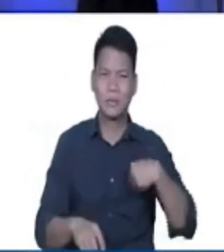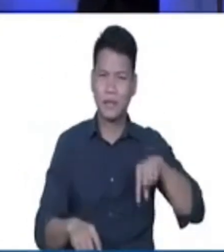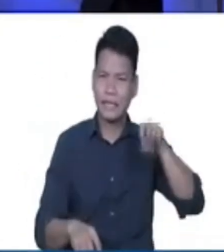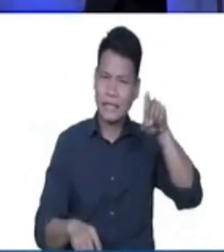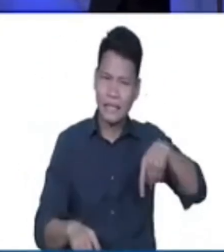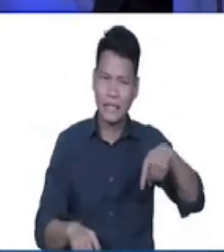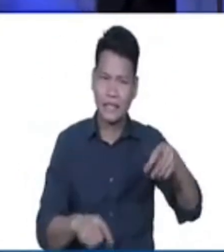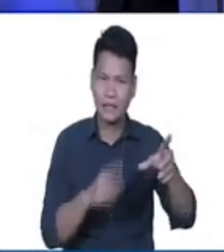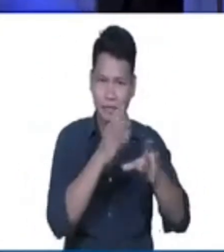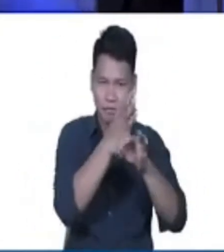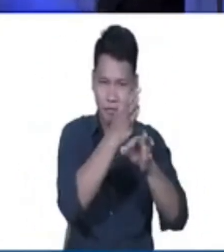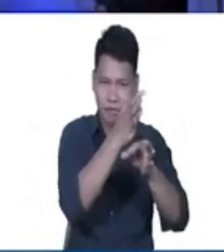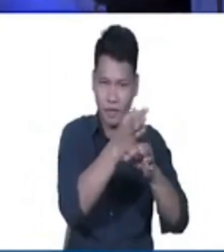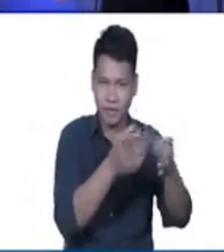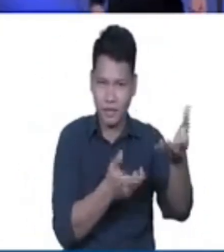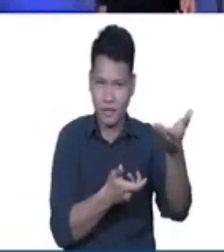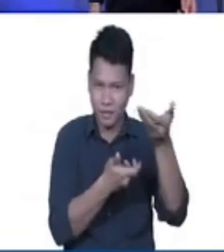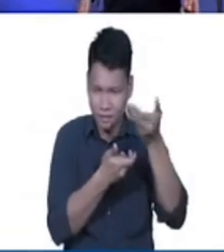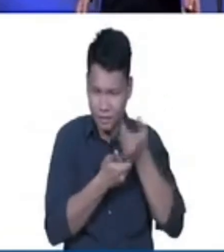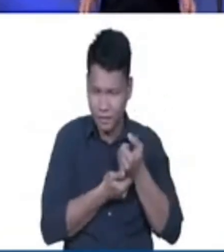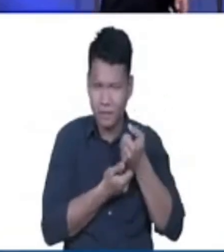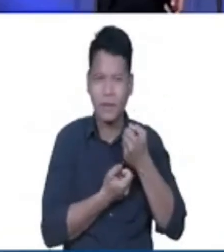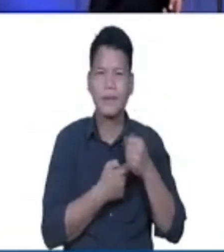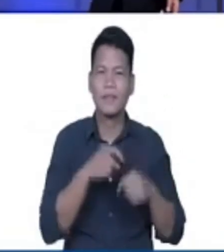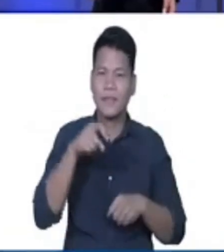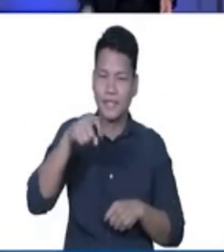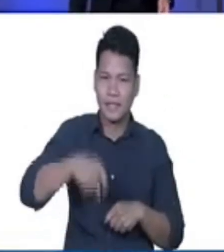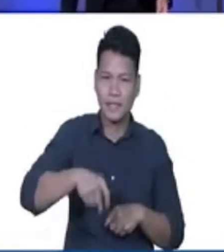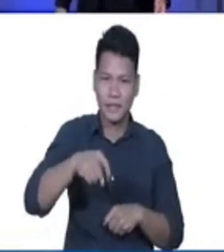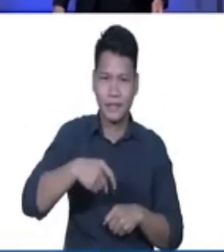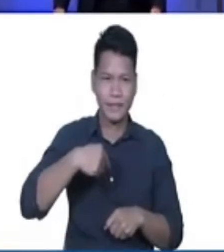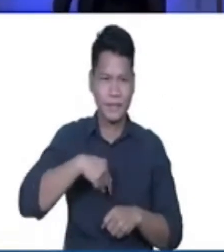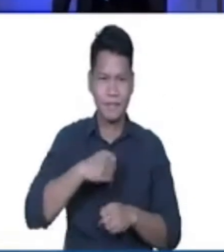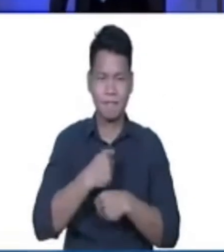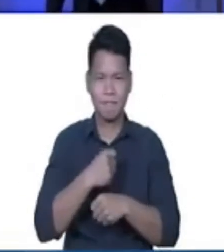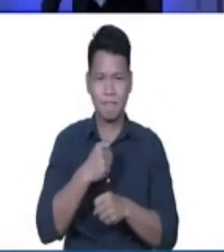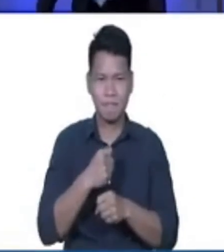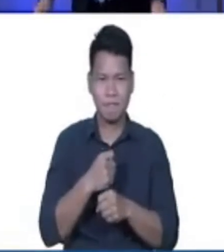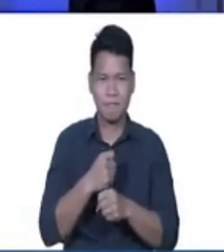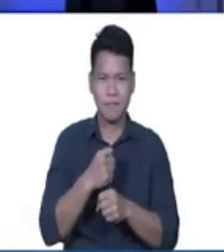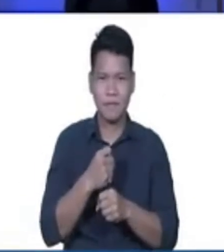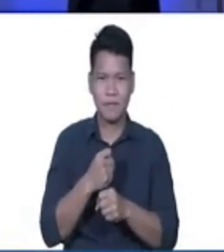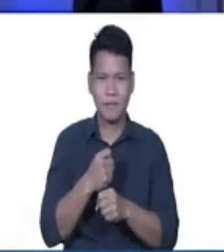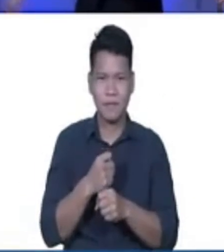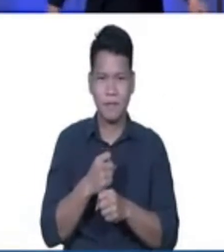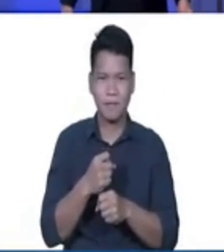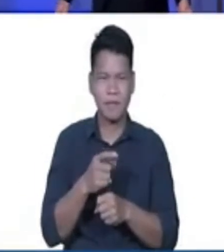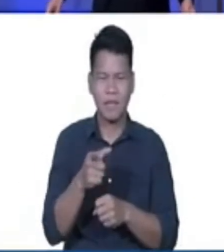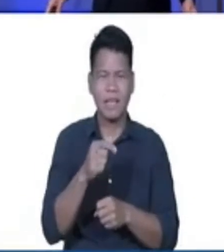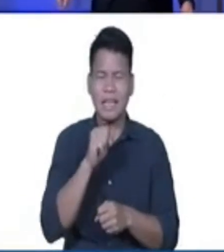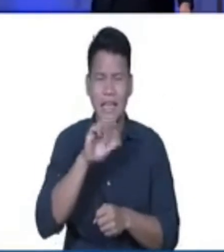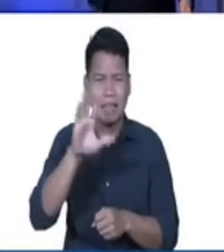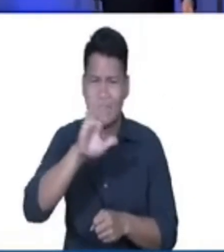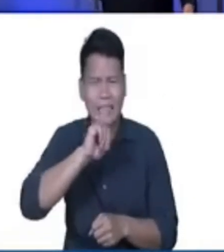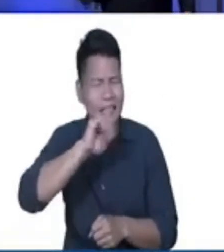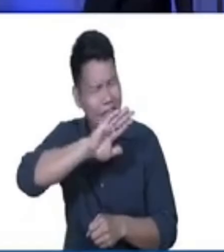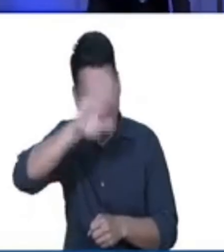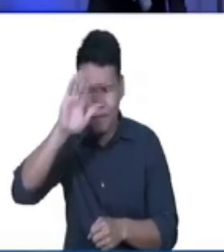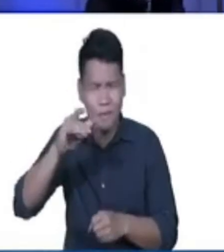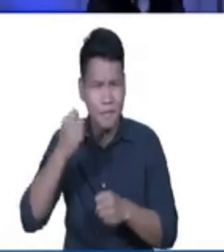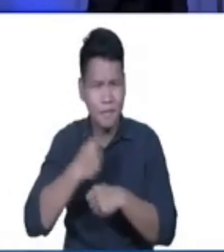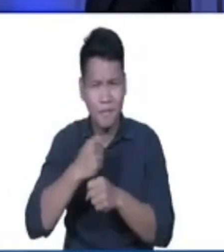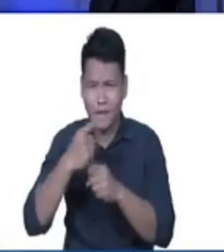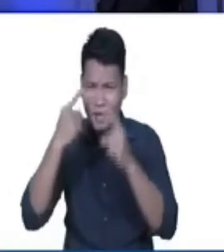pananampalataya. We need our faith and we need to make the wrong choice. Don't make don't make the wrong choice because